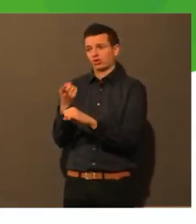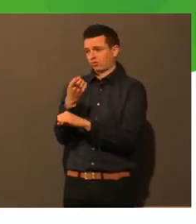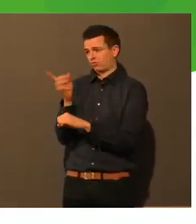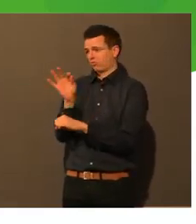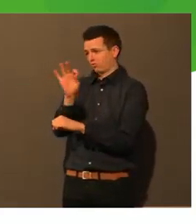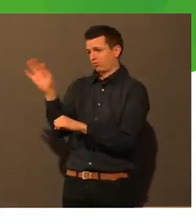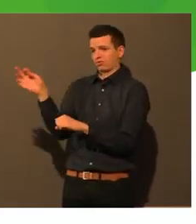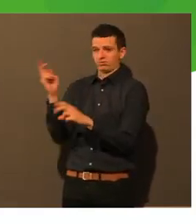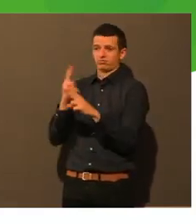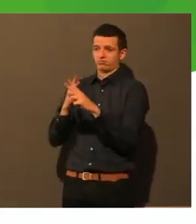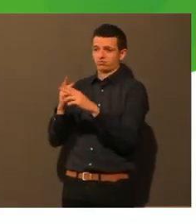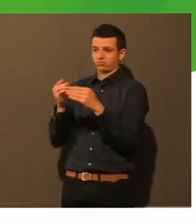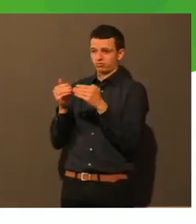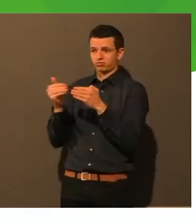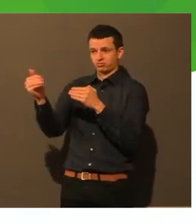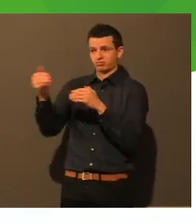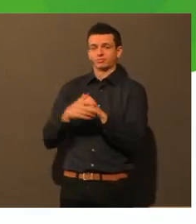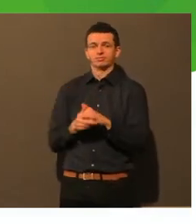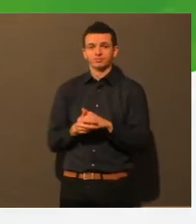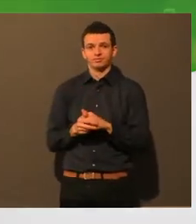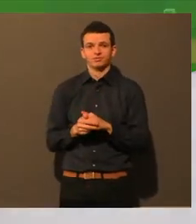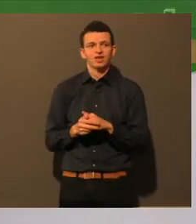Ja, hören Sie mich?